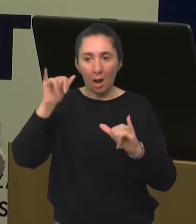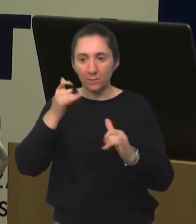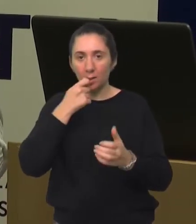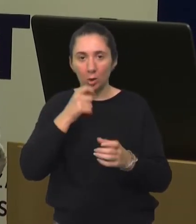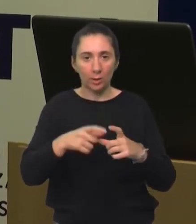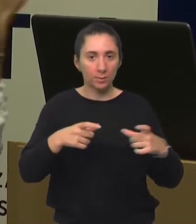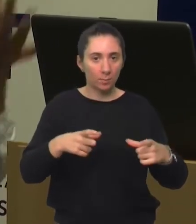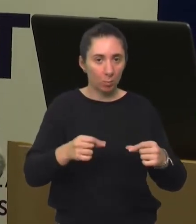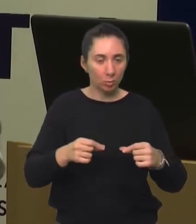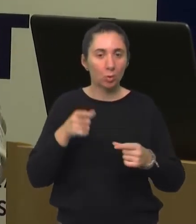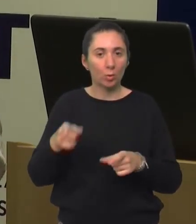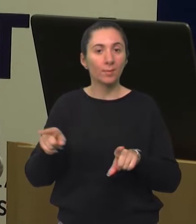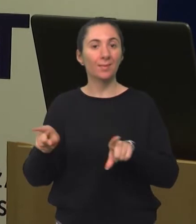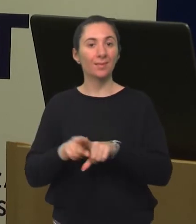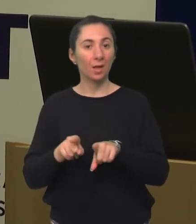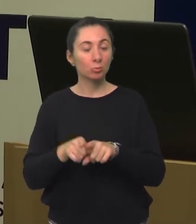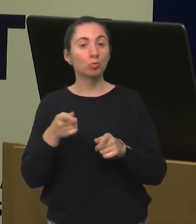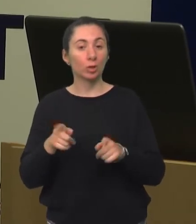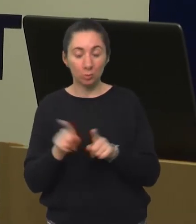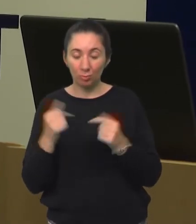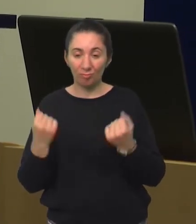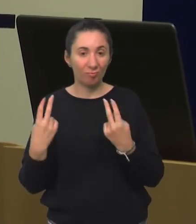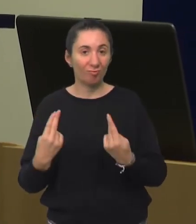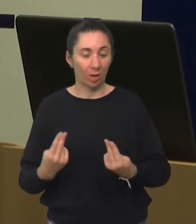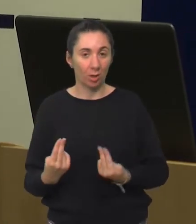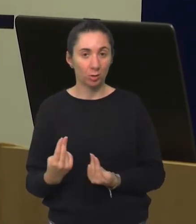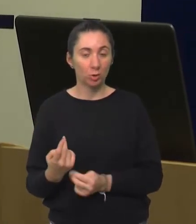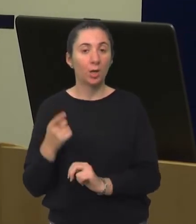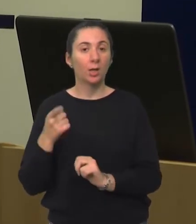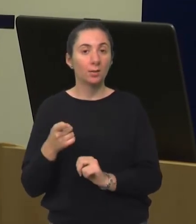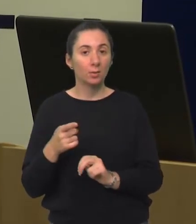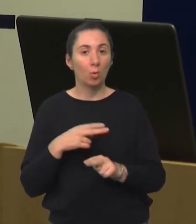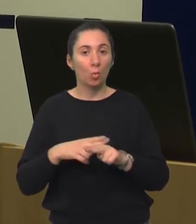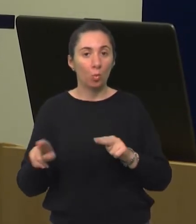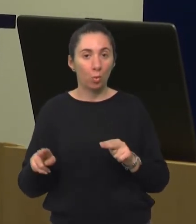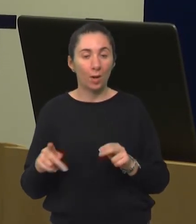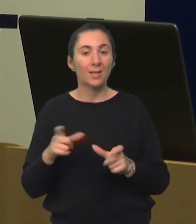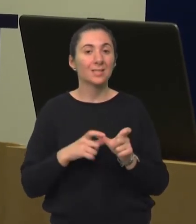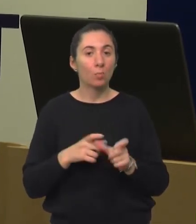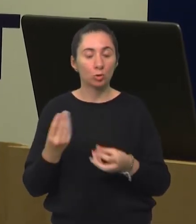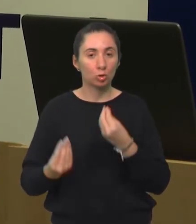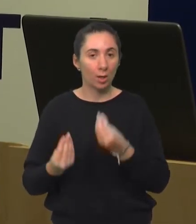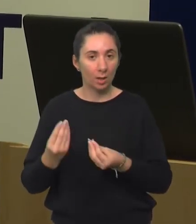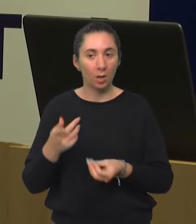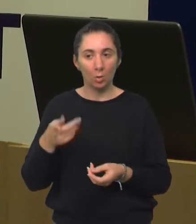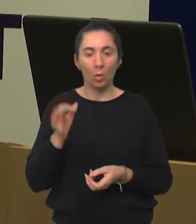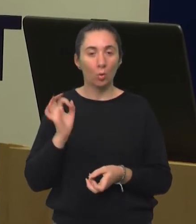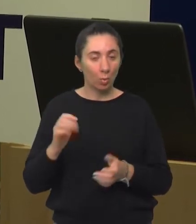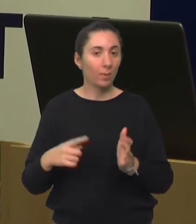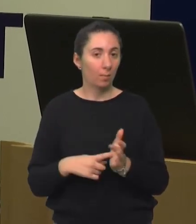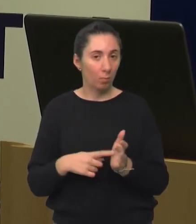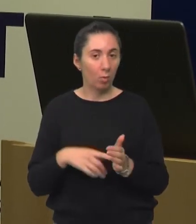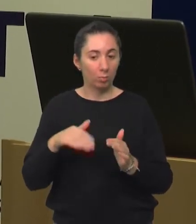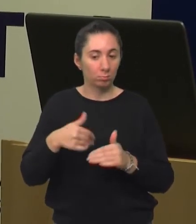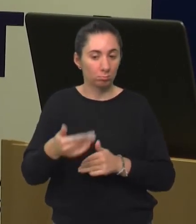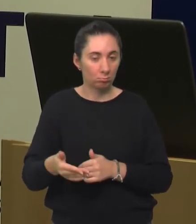jesti. Ona je također izrazito važna, jer zapravo uredna pojava simboličke igre nama zapravo je jako dobar indikator,